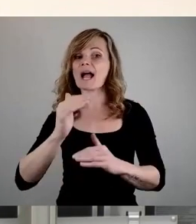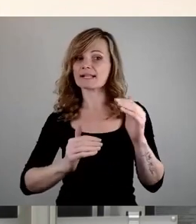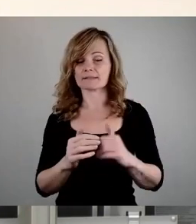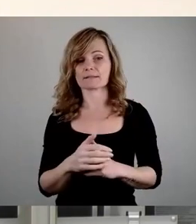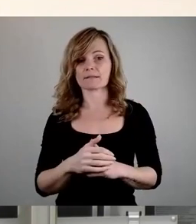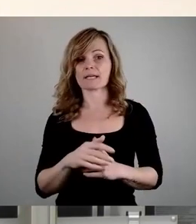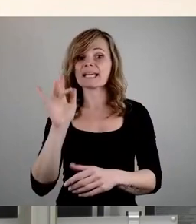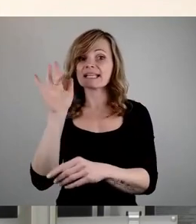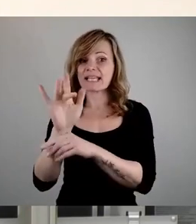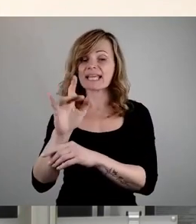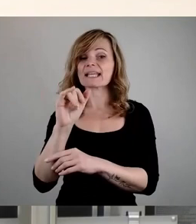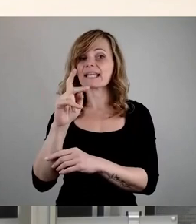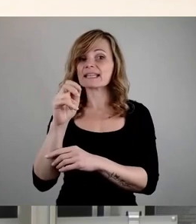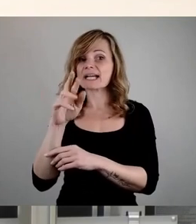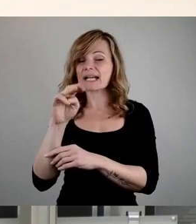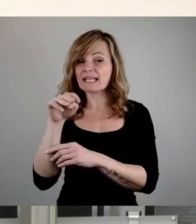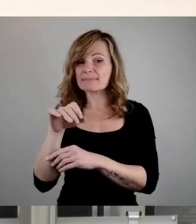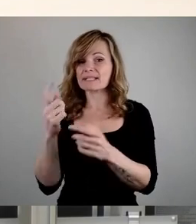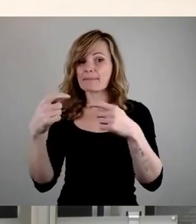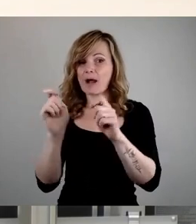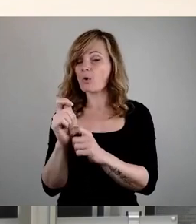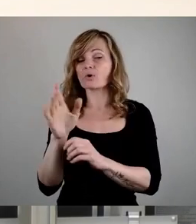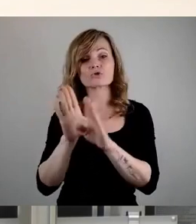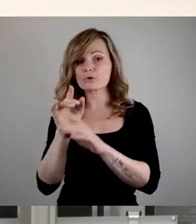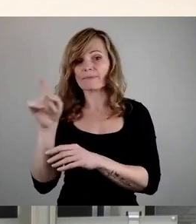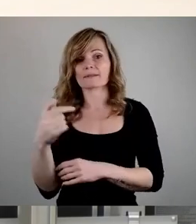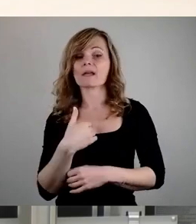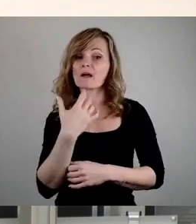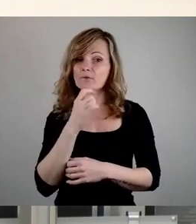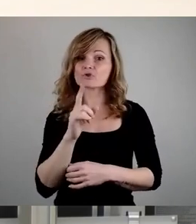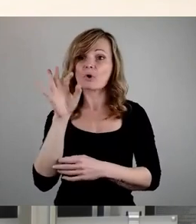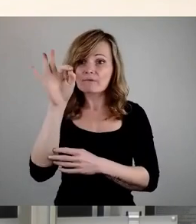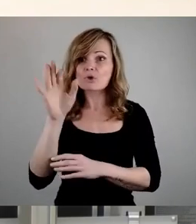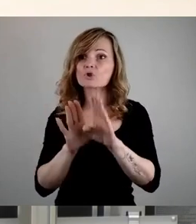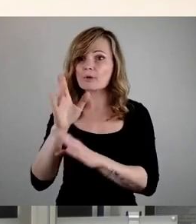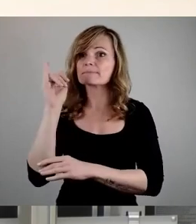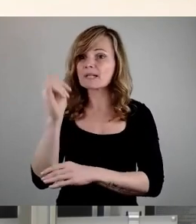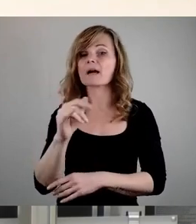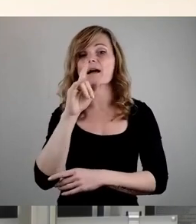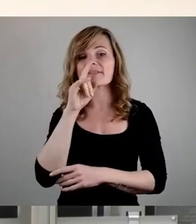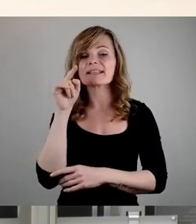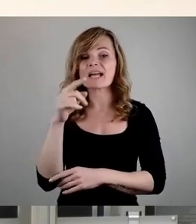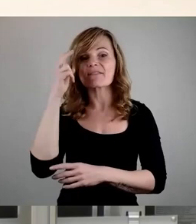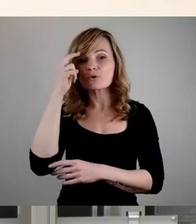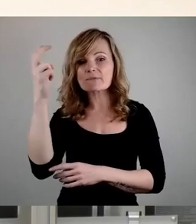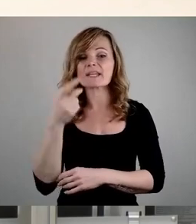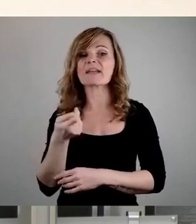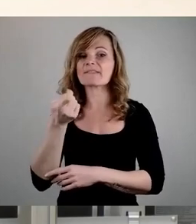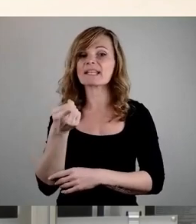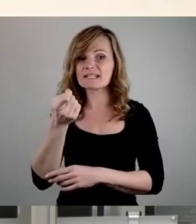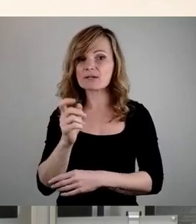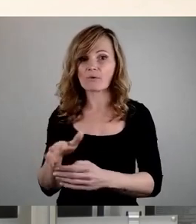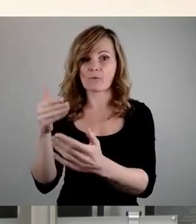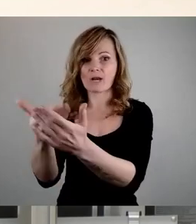Interimsbau gestimmt. Und wir hätten auch gerne für den Interimsbau gestimmt, wenn Sie dafür eine vernünftige Finanzierung vorgelegt haben.